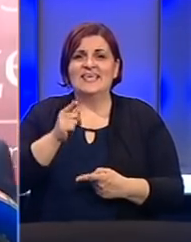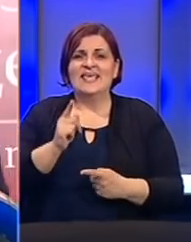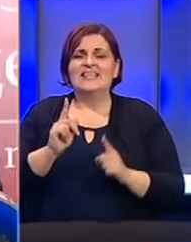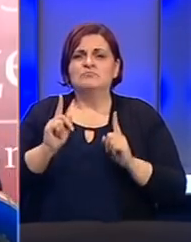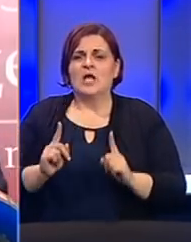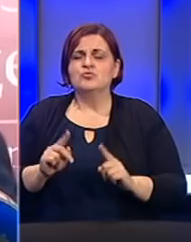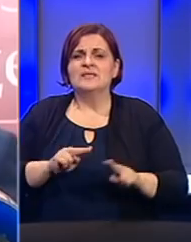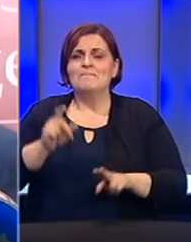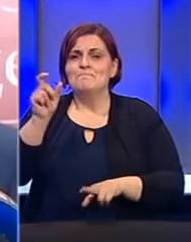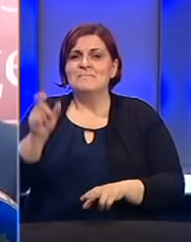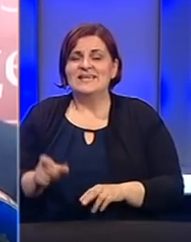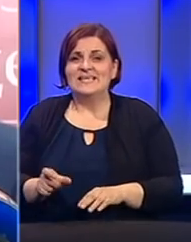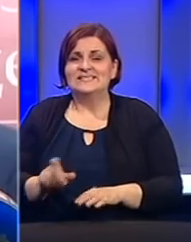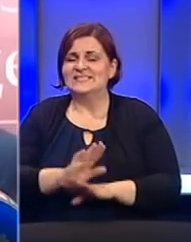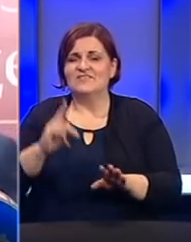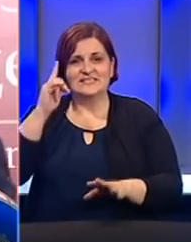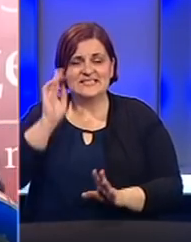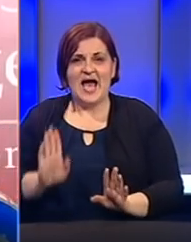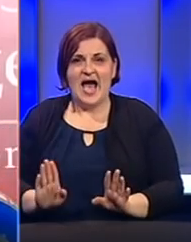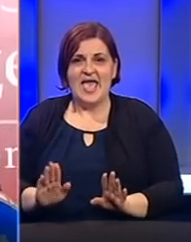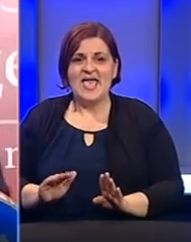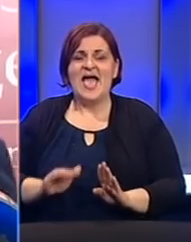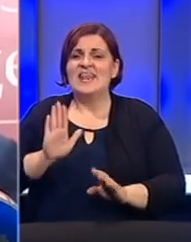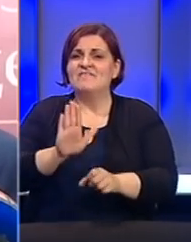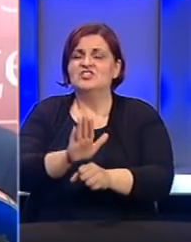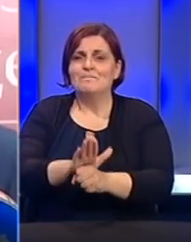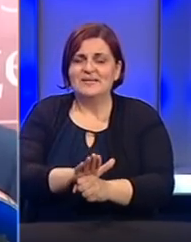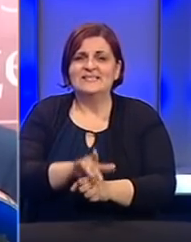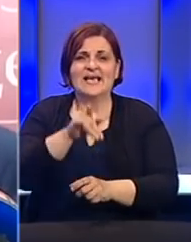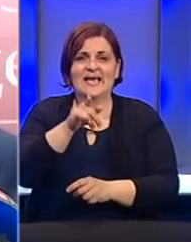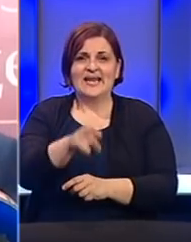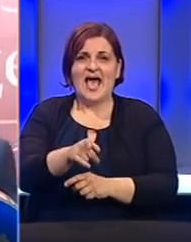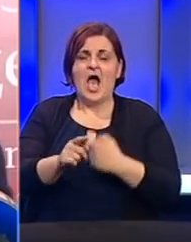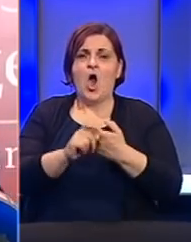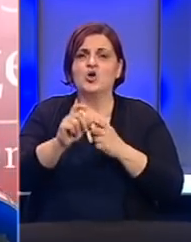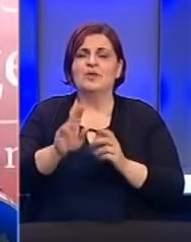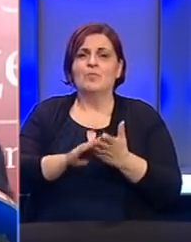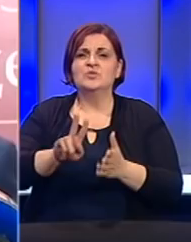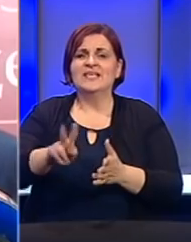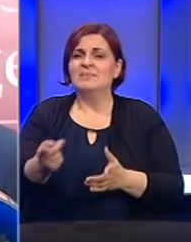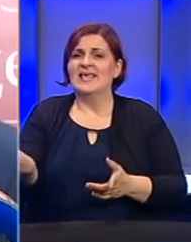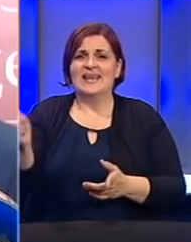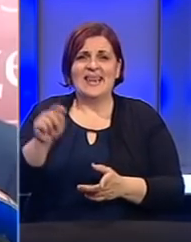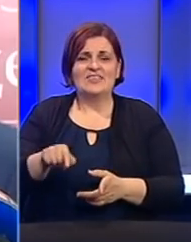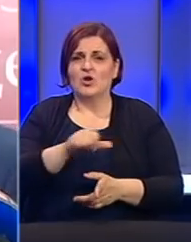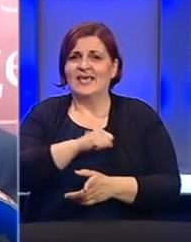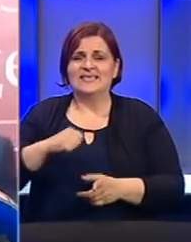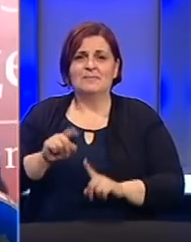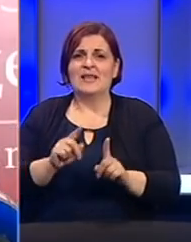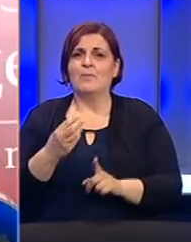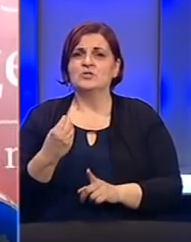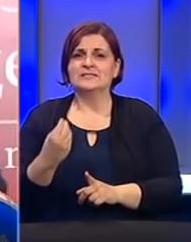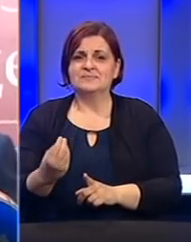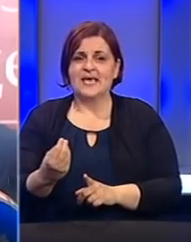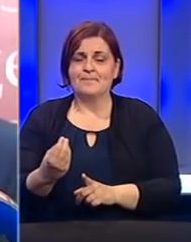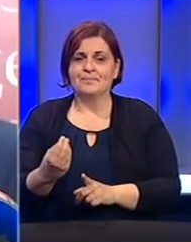ministra. Svi znaju najveći pritisak na to da Košarac bude smijenjen, ne dolazi iz same Republike Srpske